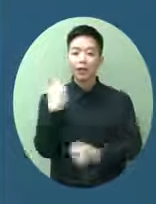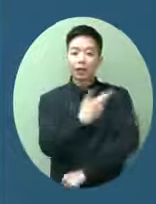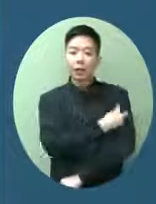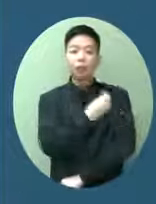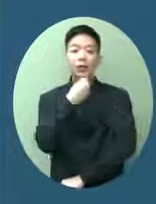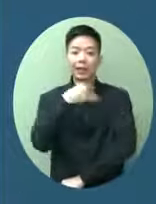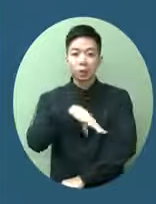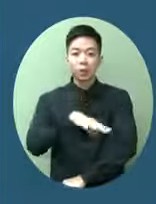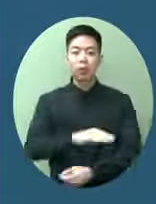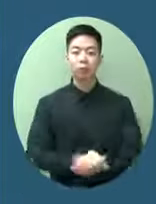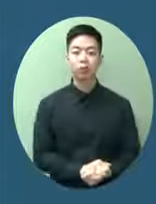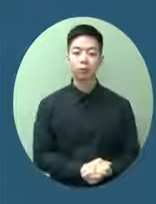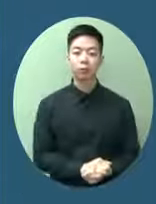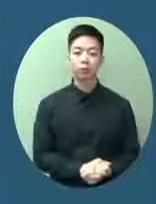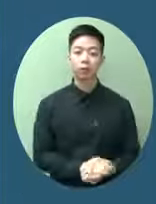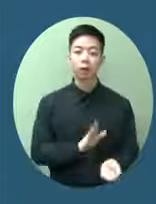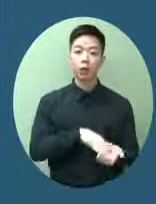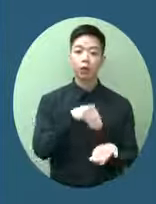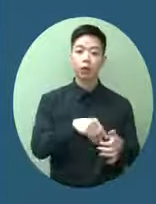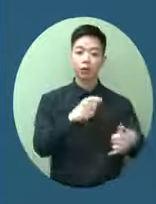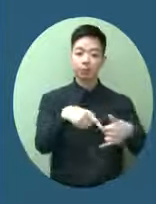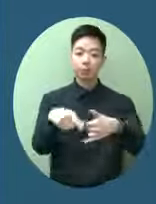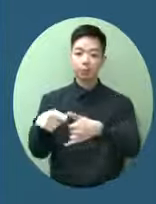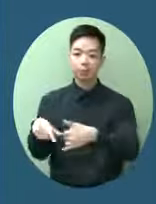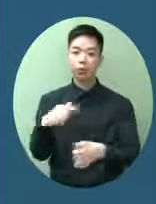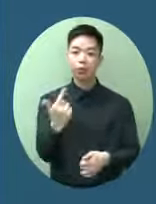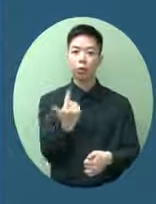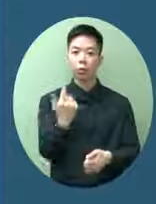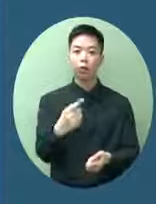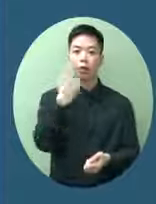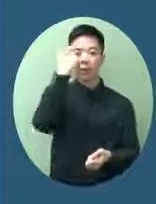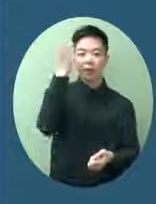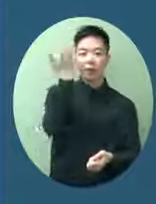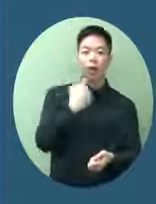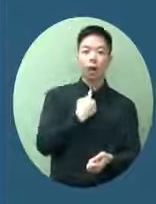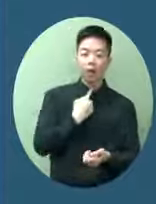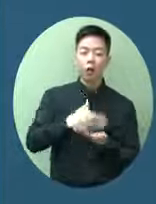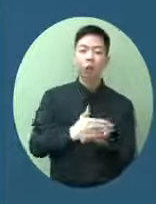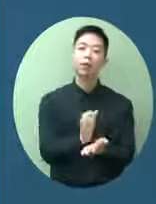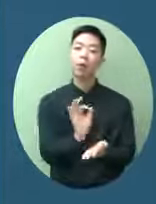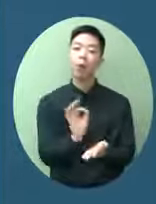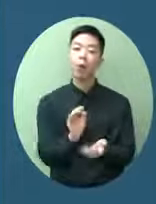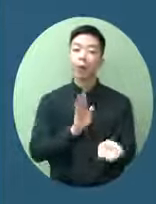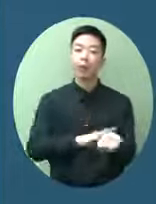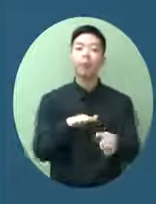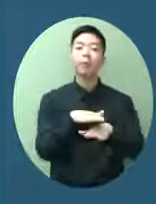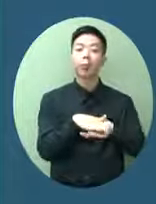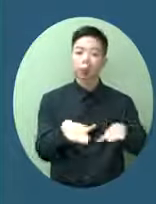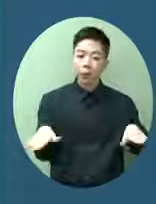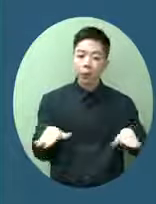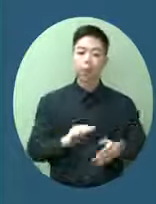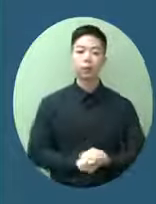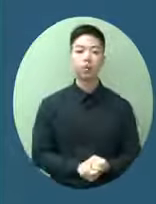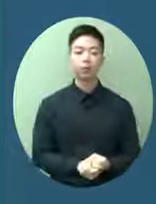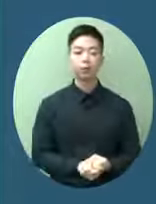不過這些確診的人士一般都是沒有病徵病情是很穩定的甚至